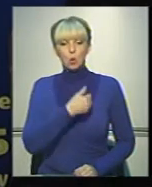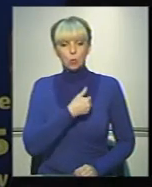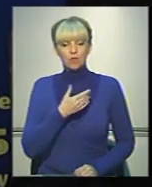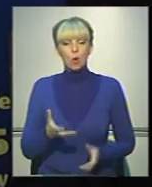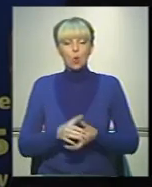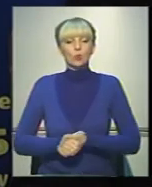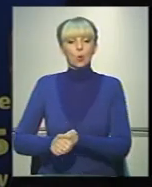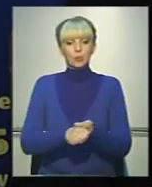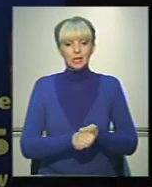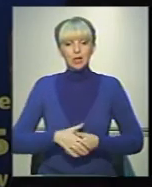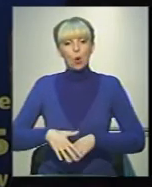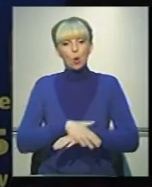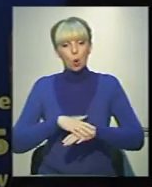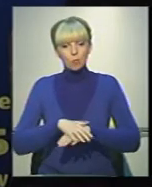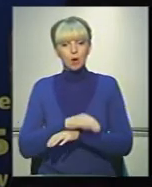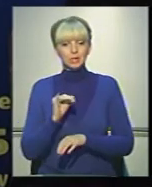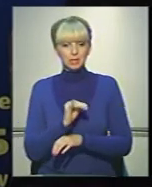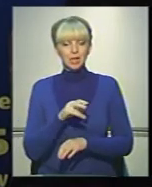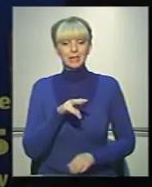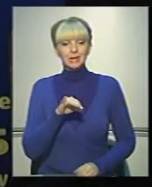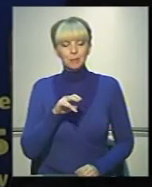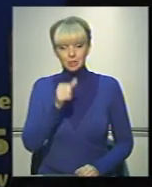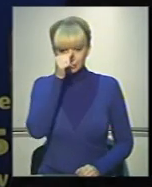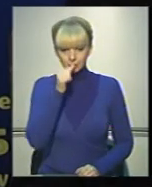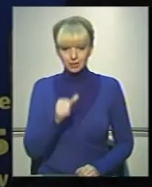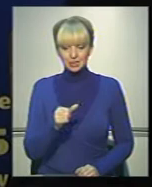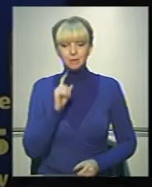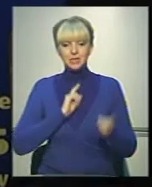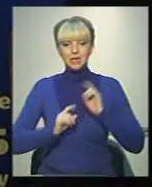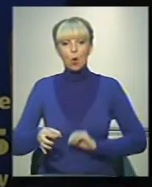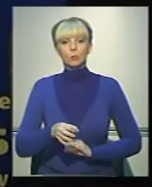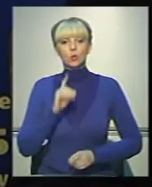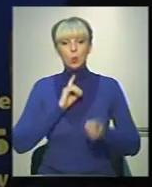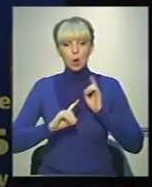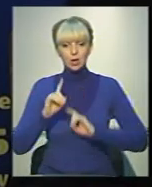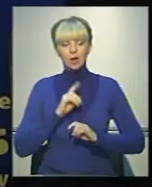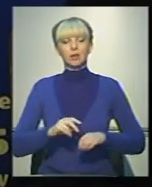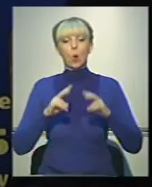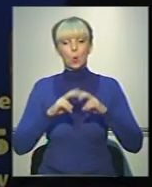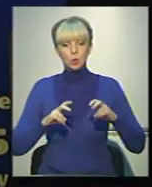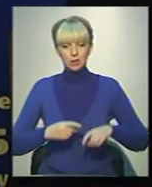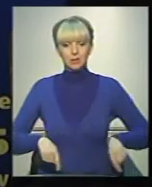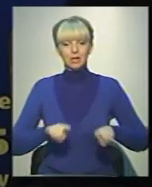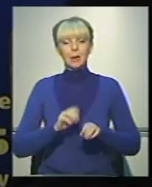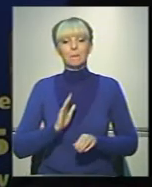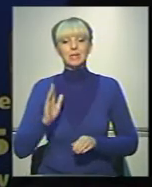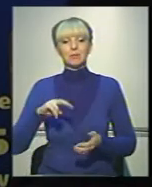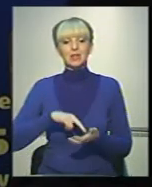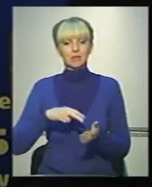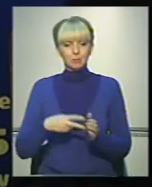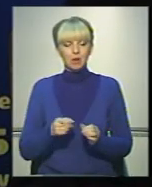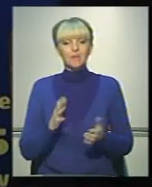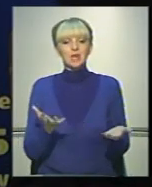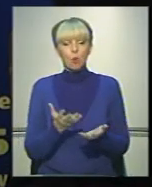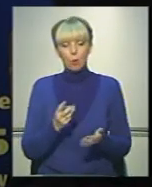об'єднання громад. І в липні місяці сесія обласної ради розглянула такий перспективний план, в